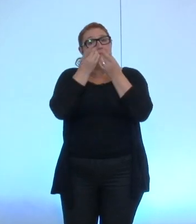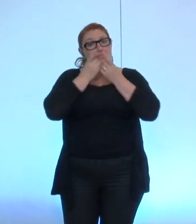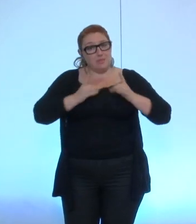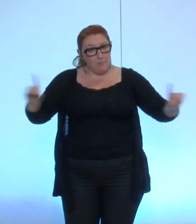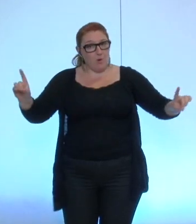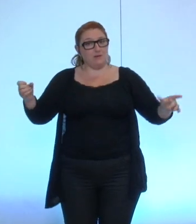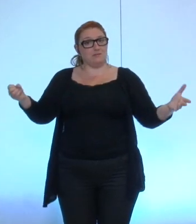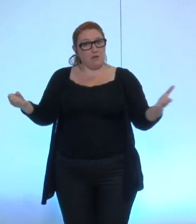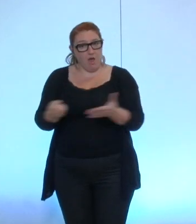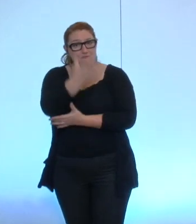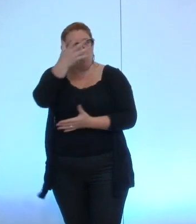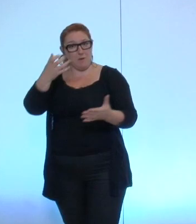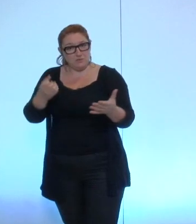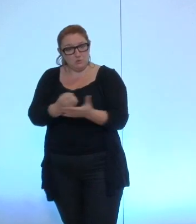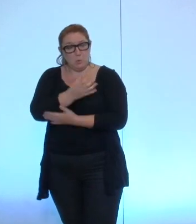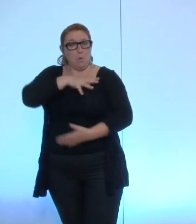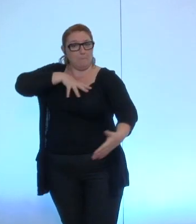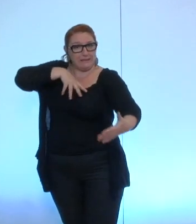'information et de la participation.